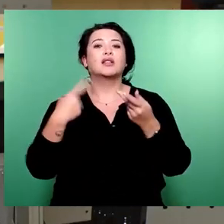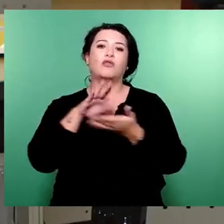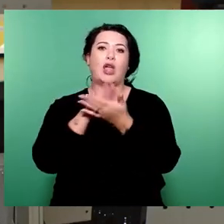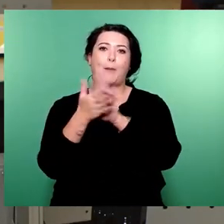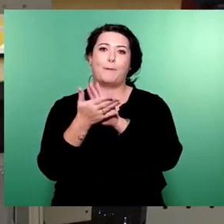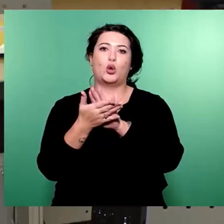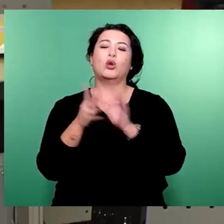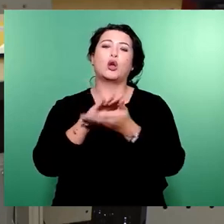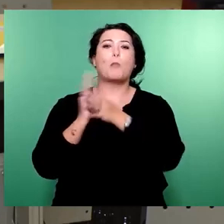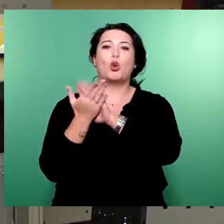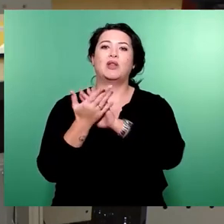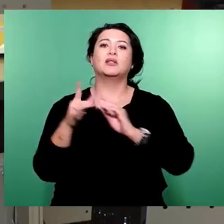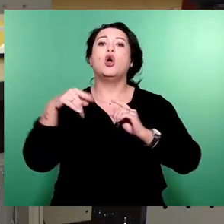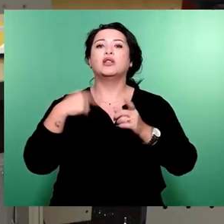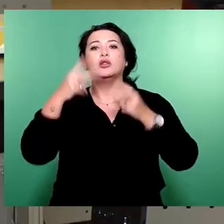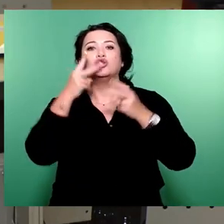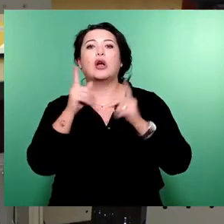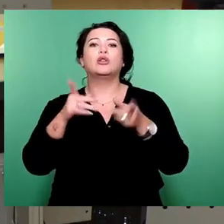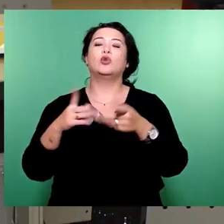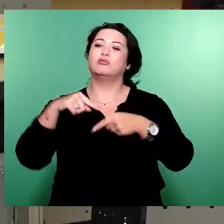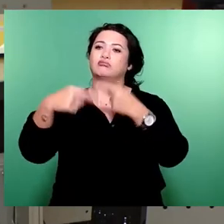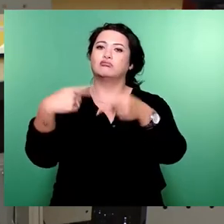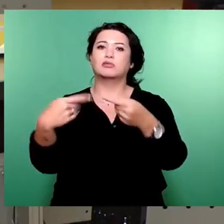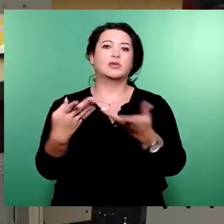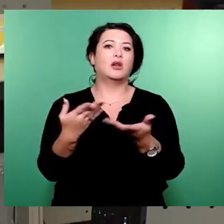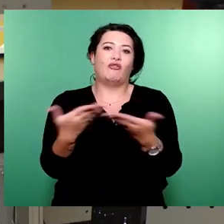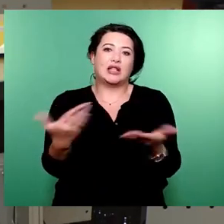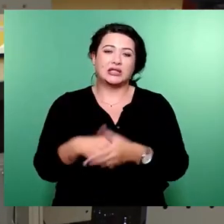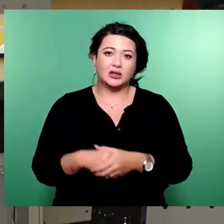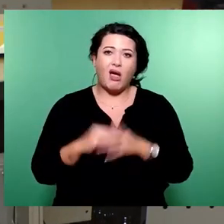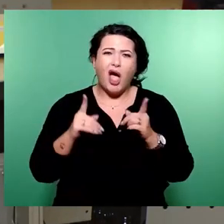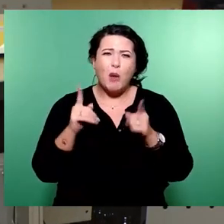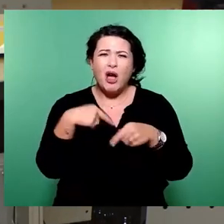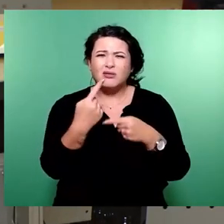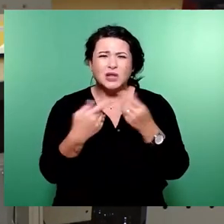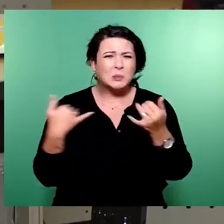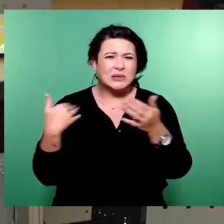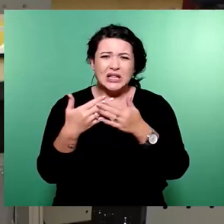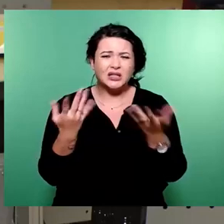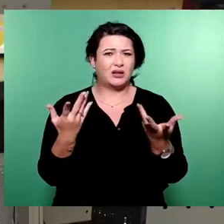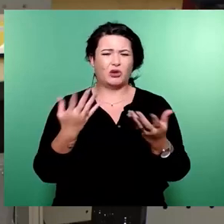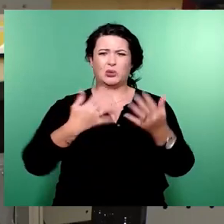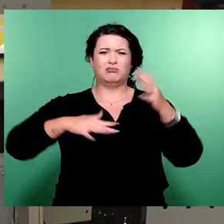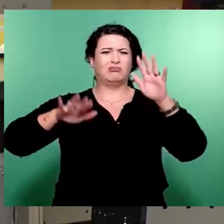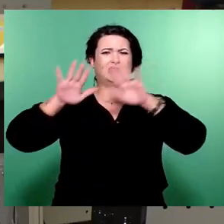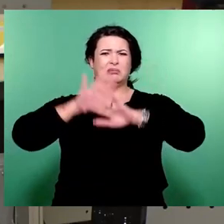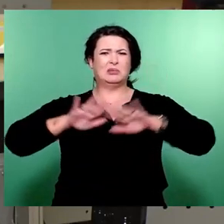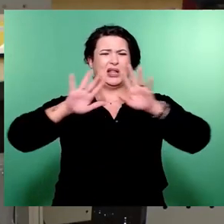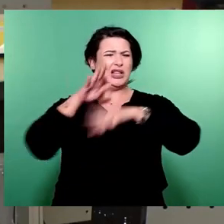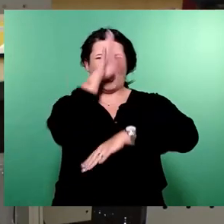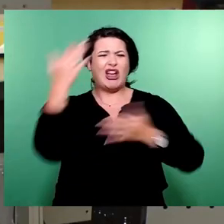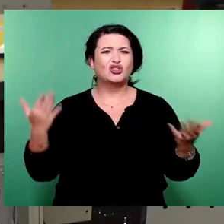was da rauskommt. Was aber kommt, ist ein kleingrämerischer Unfug. Also Entschuldigung, lieber Lichti, dich interessiert der